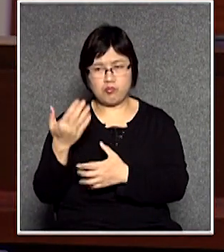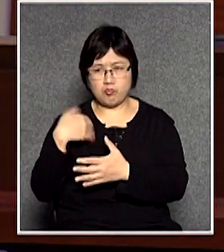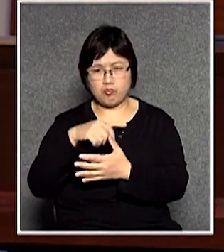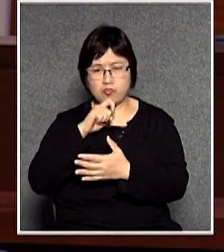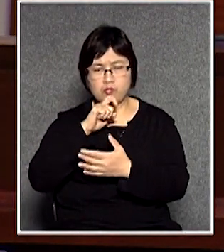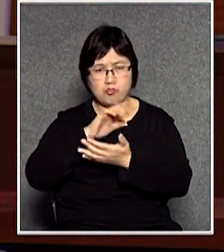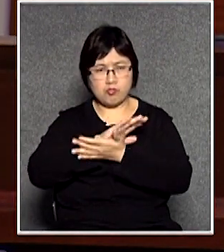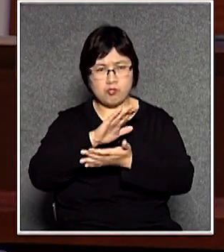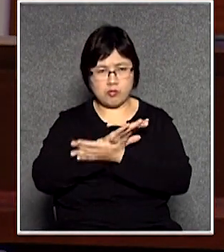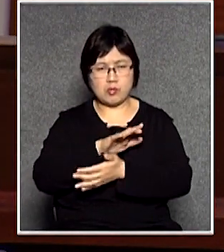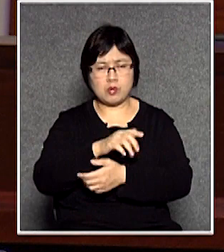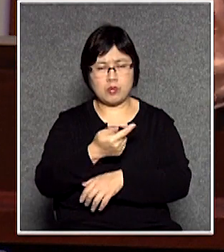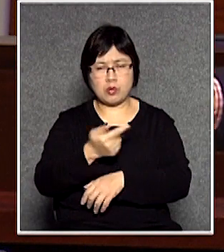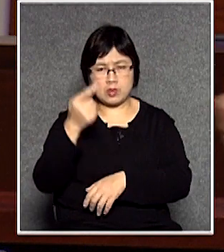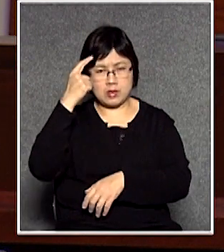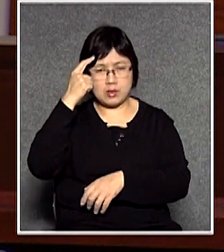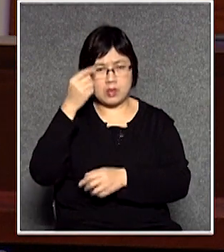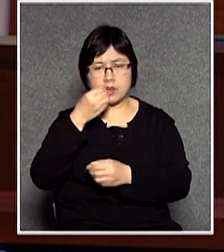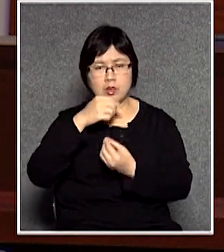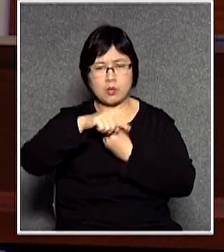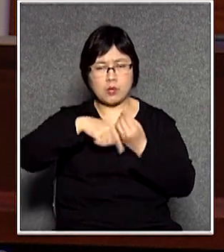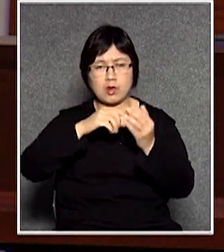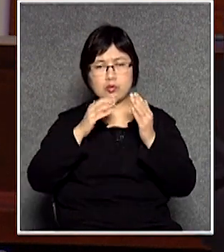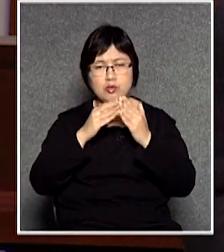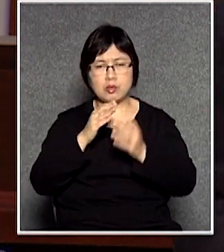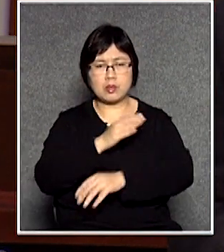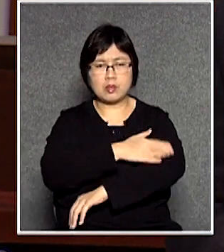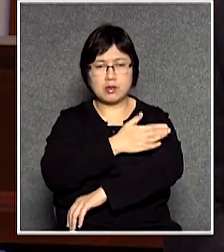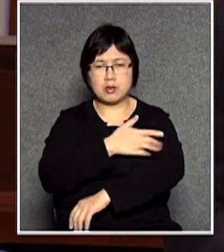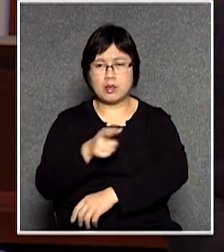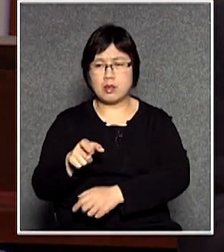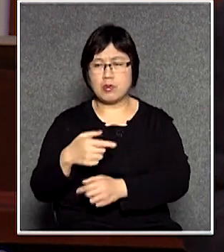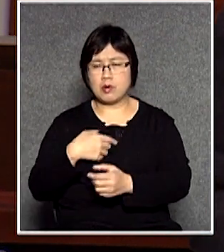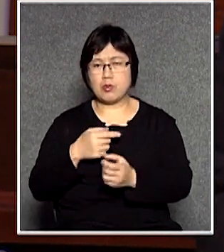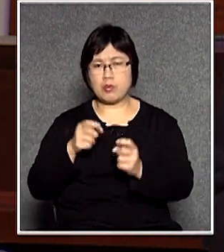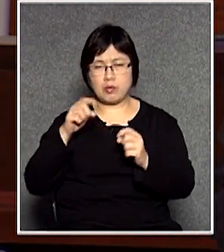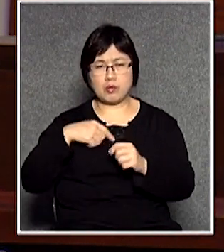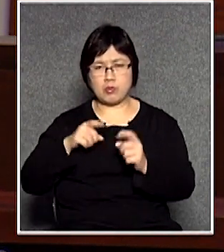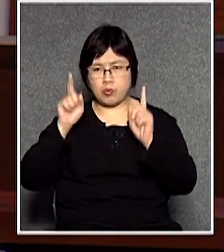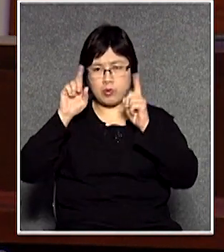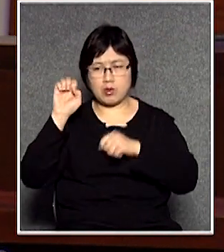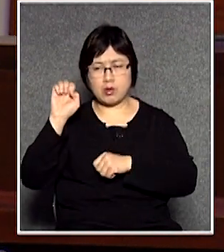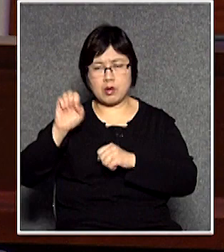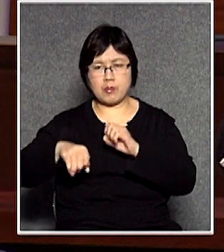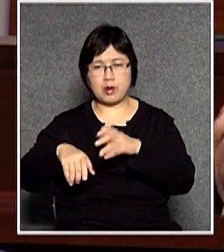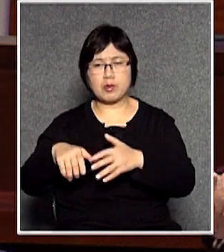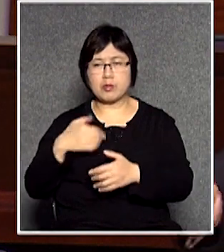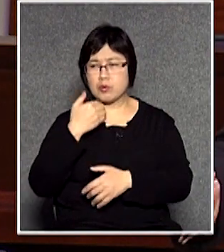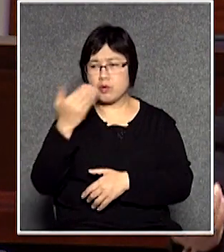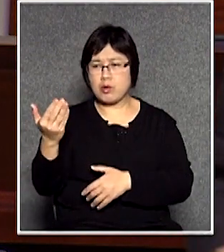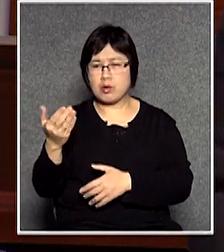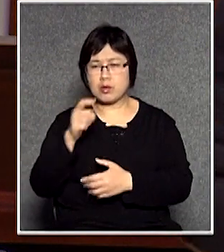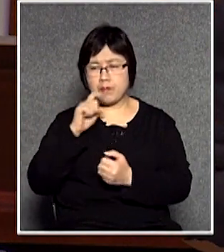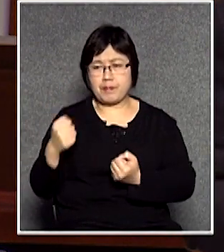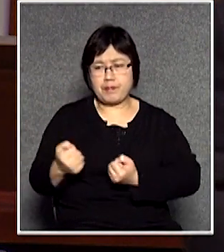經驗大家都知道食環處的職員向那些煉炮垃圾的市民發出告票的時候發生衝